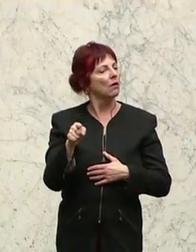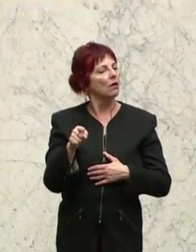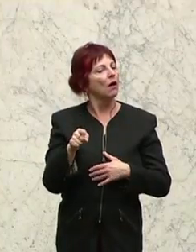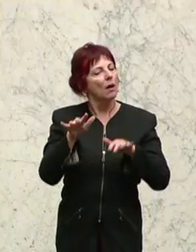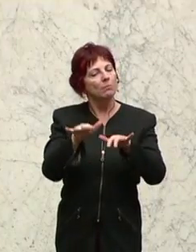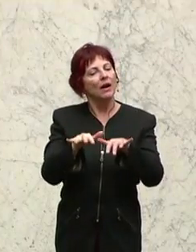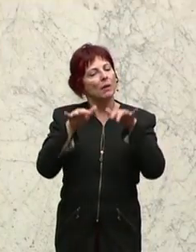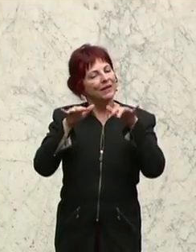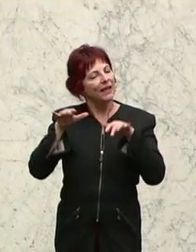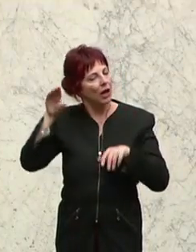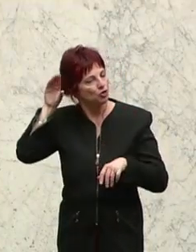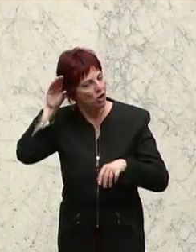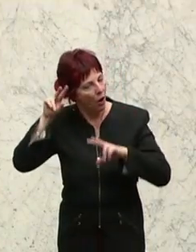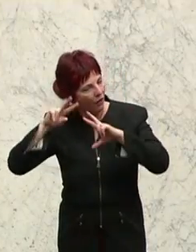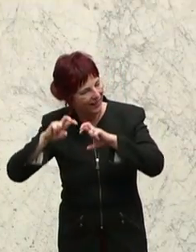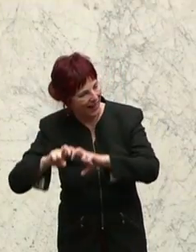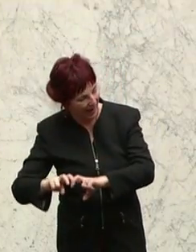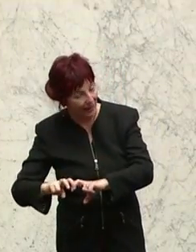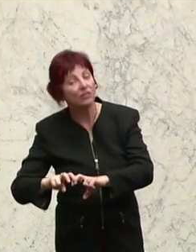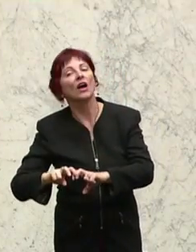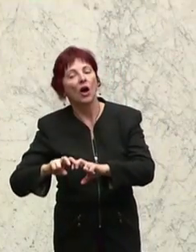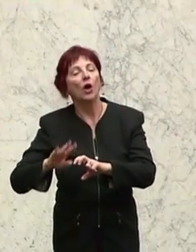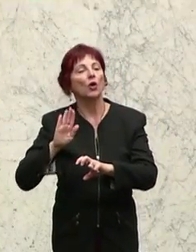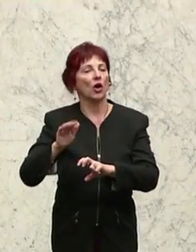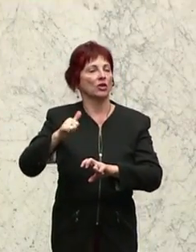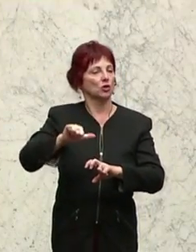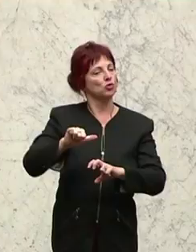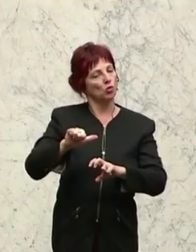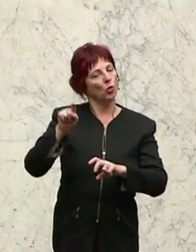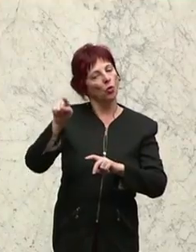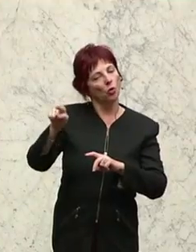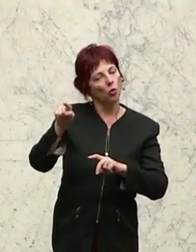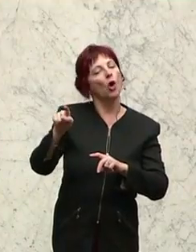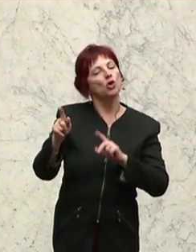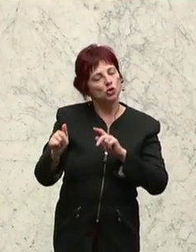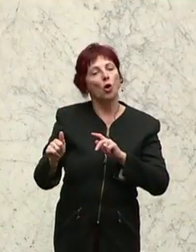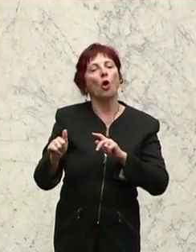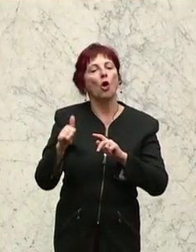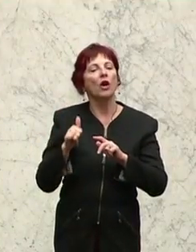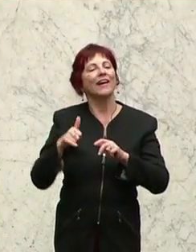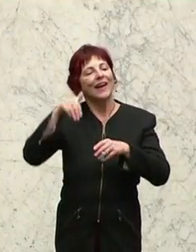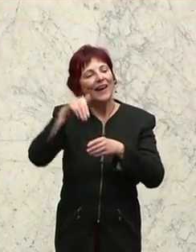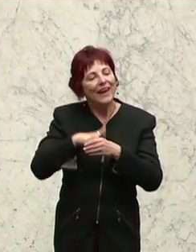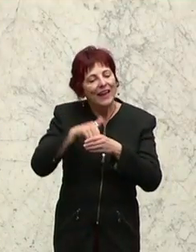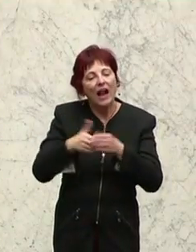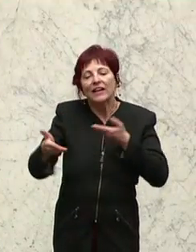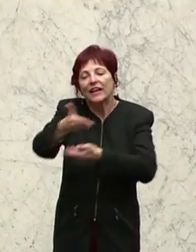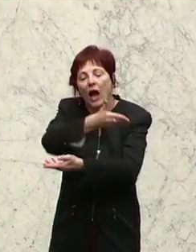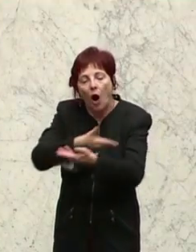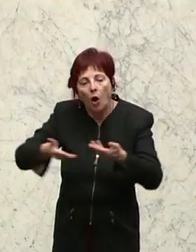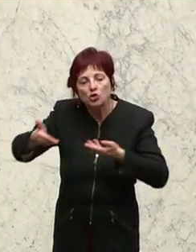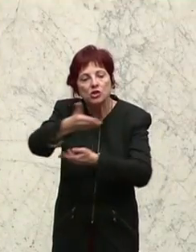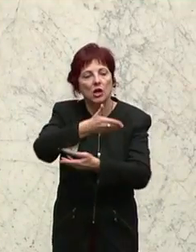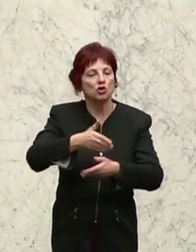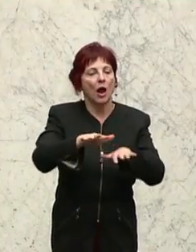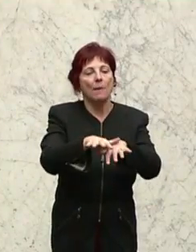einer parlamentarischen Enquete neben dem, was Kollegin Himmelbauer gesagt hat, nämlich sozusagen den interdisziplinären inhaltlichen Austausch von